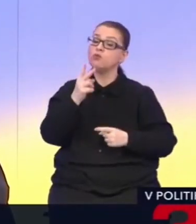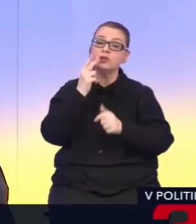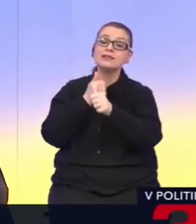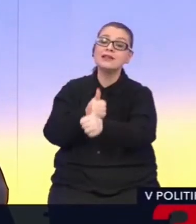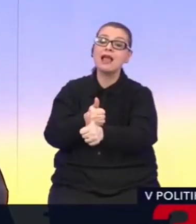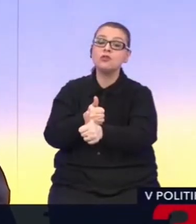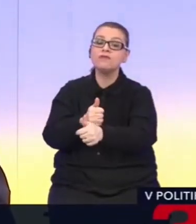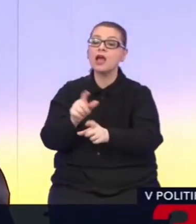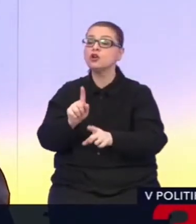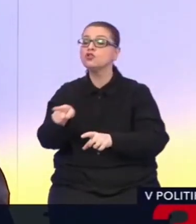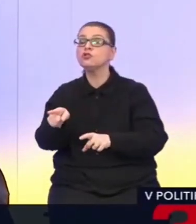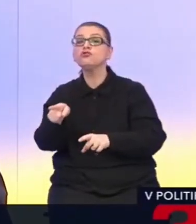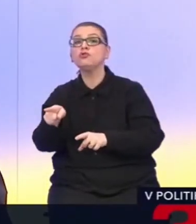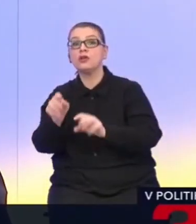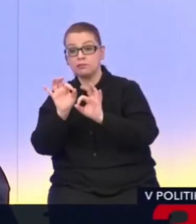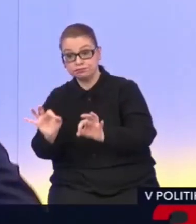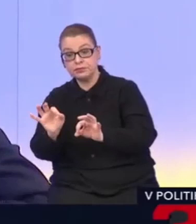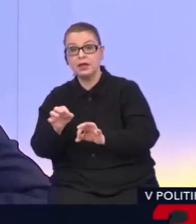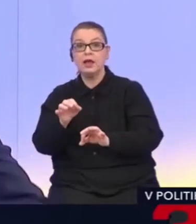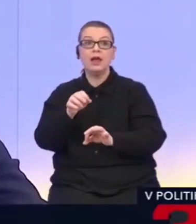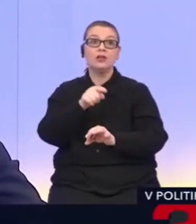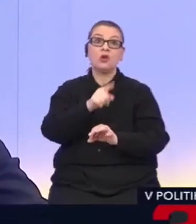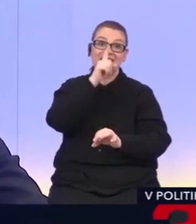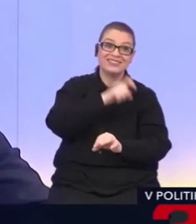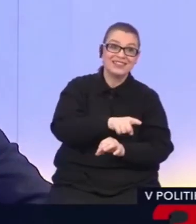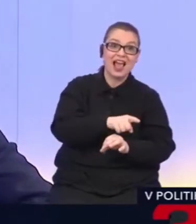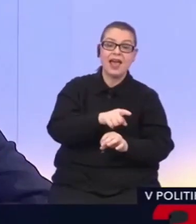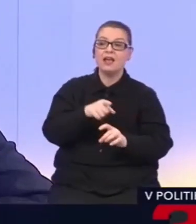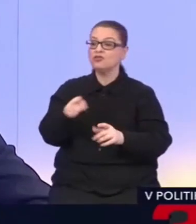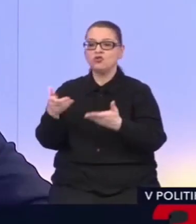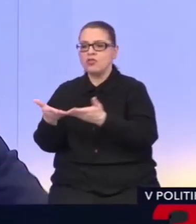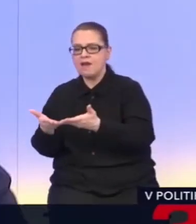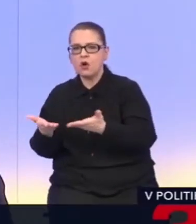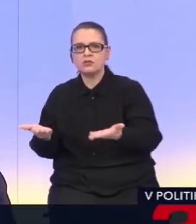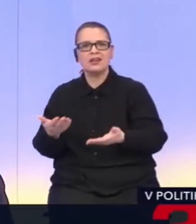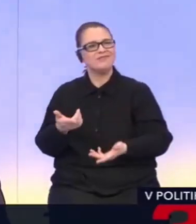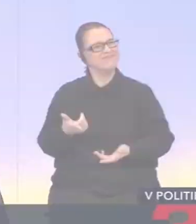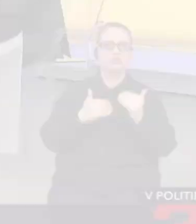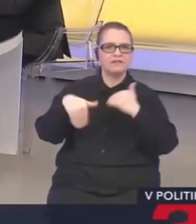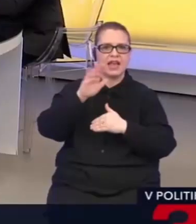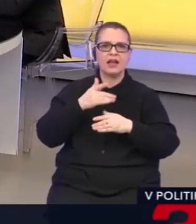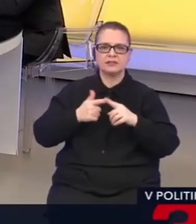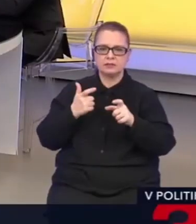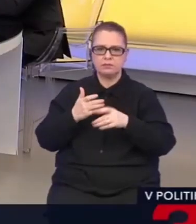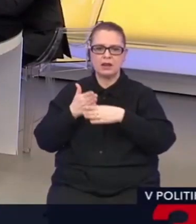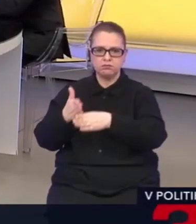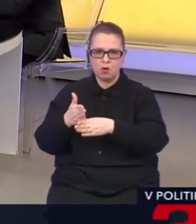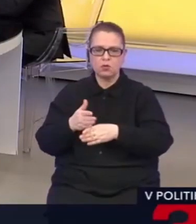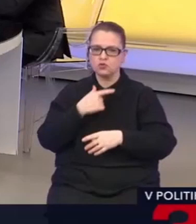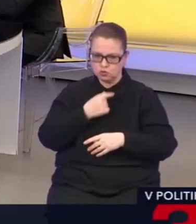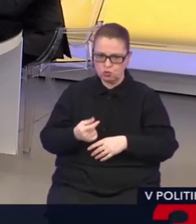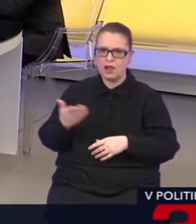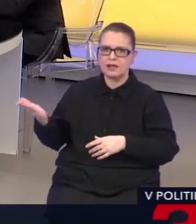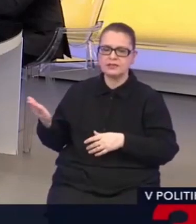že čo je a čo nie je niečo škodlivé, alebo čo už je zahranou, to je veľmi na tenkom lade. Ja sa